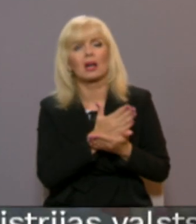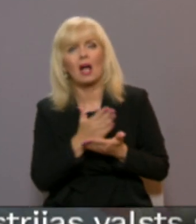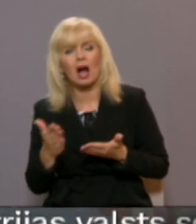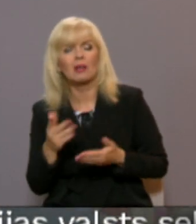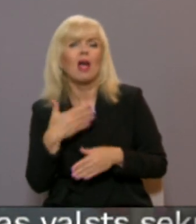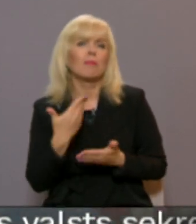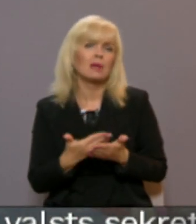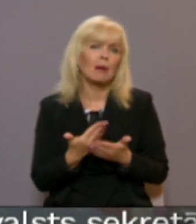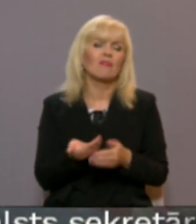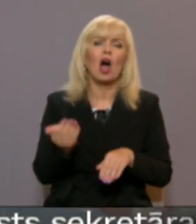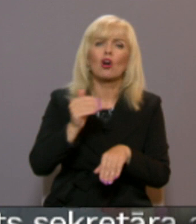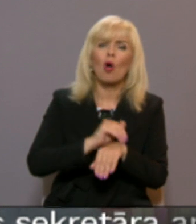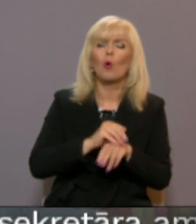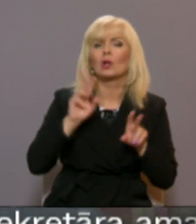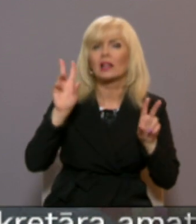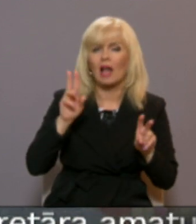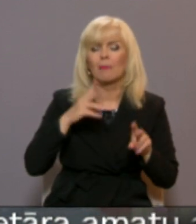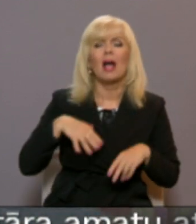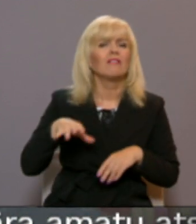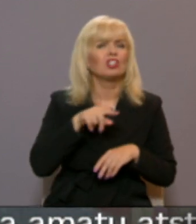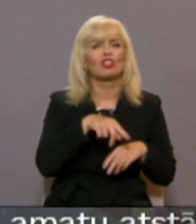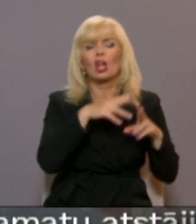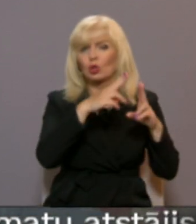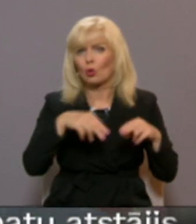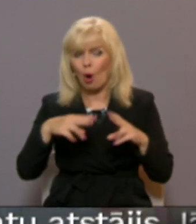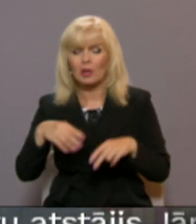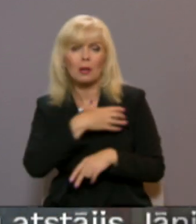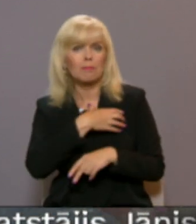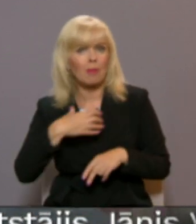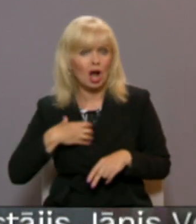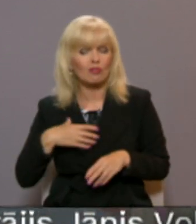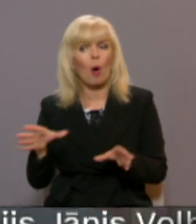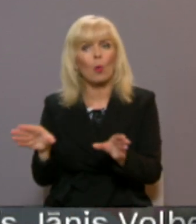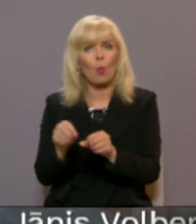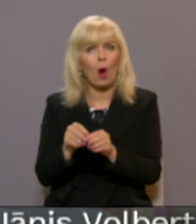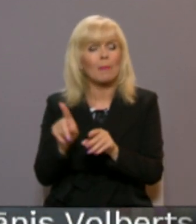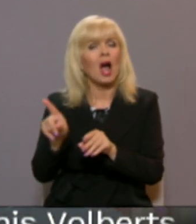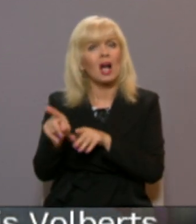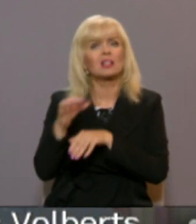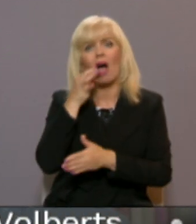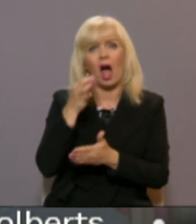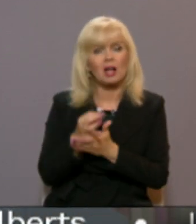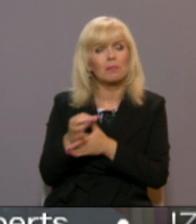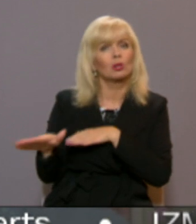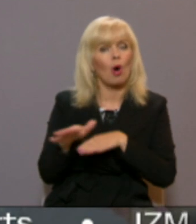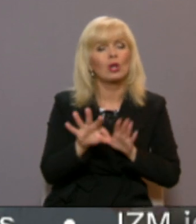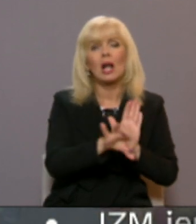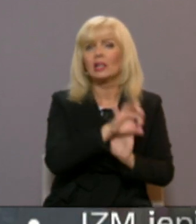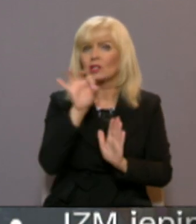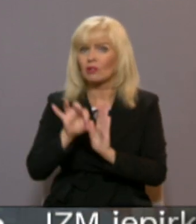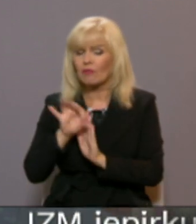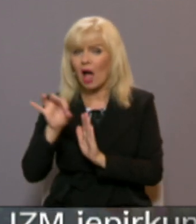konkrēts temats visām šīm nometnēm. Pašpaldības kopā ar nometņu organizatoriem izvēlas gan to